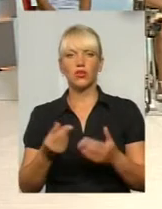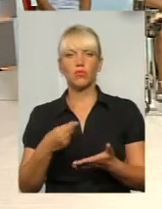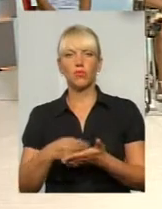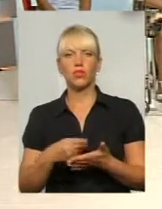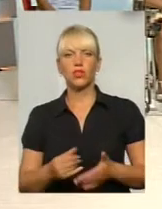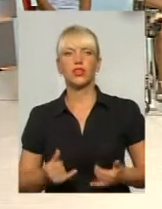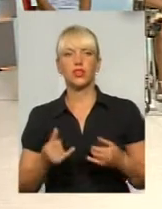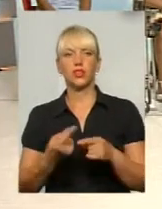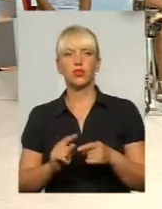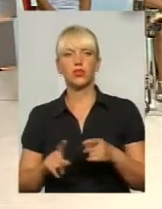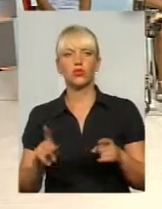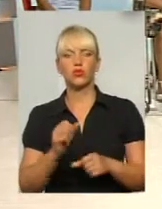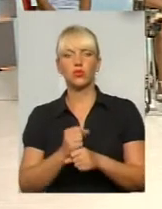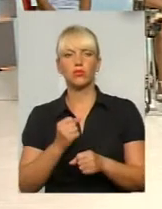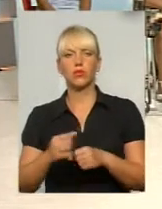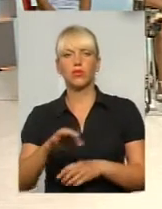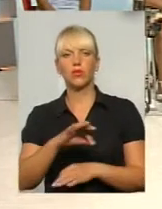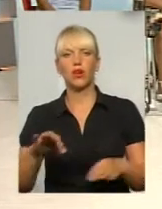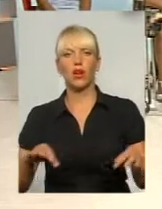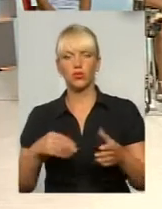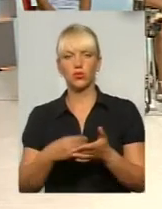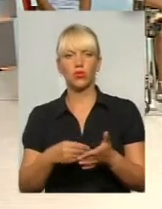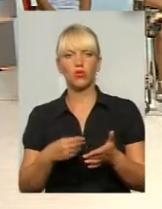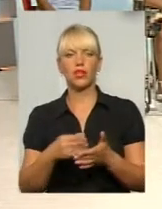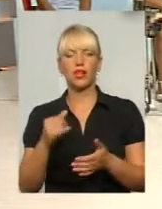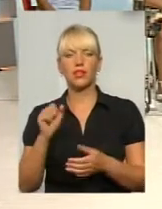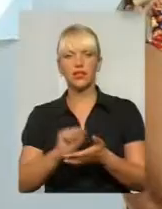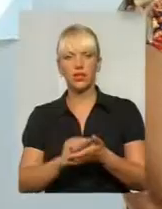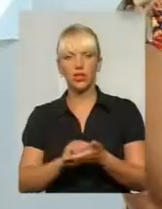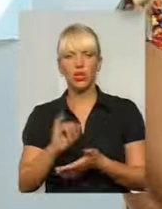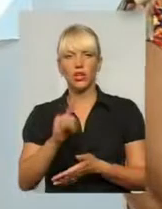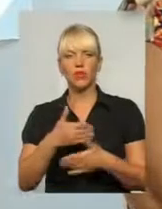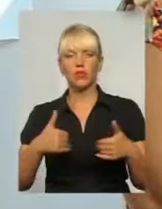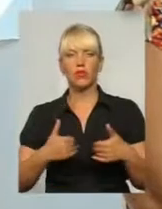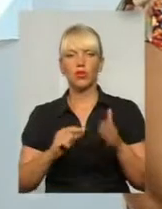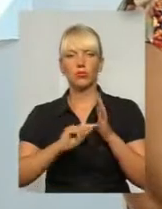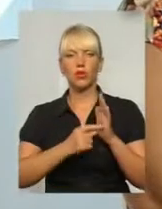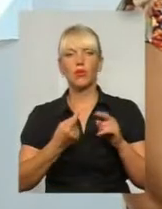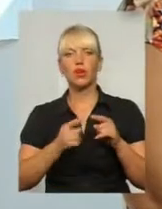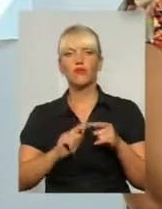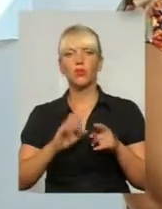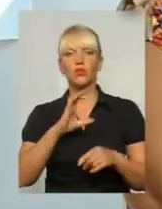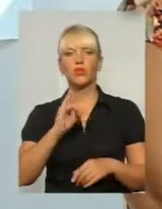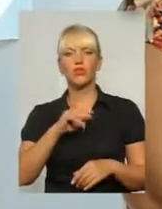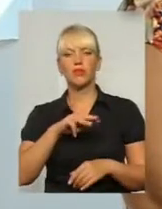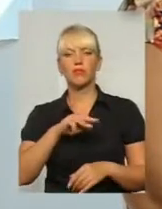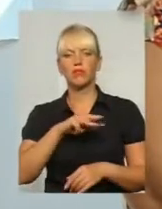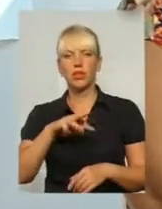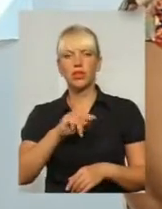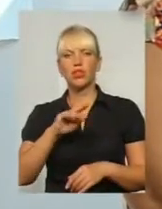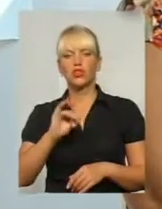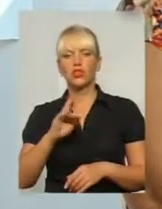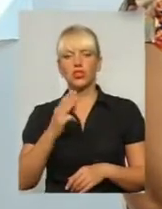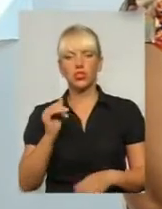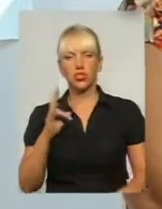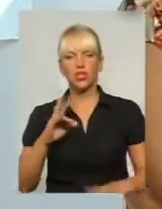зробити проєктну документацію. І ми хочемо наполягати на тому, нам Сімчишин обіцяв, що будівництво